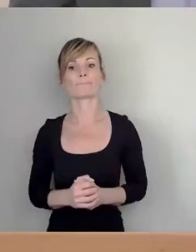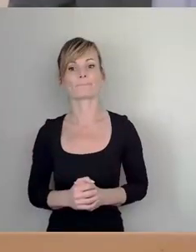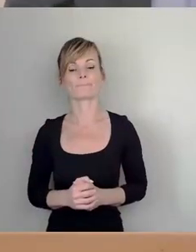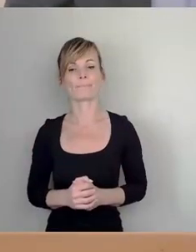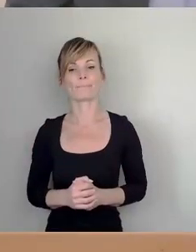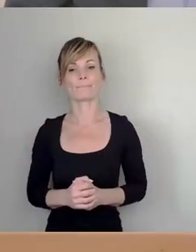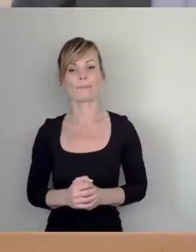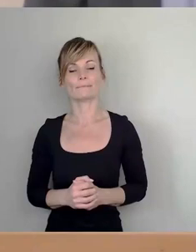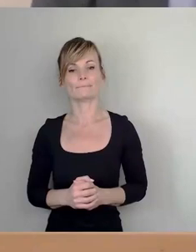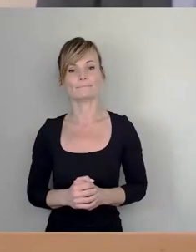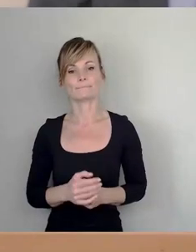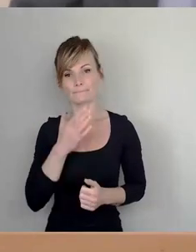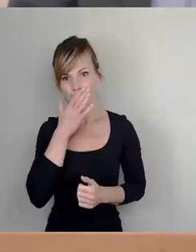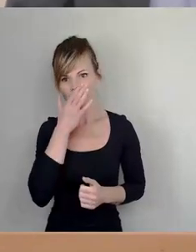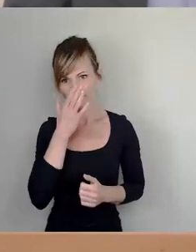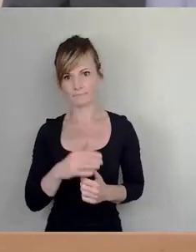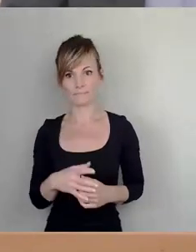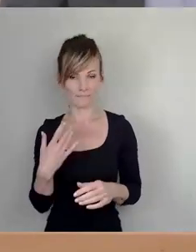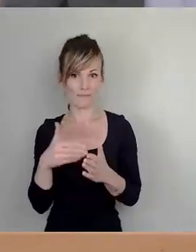Dann würden wir weitermachen.